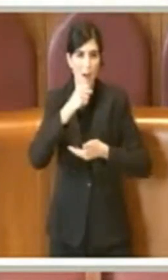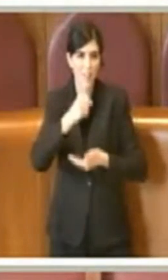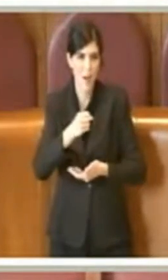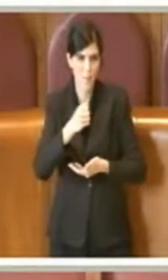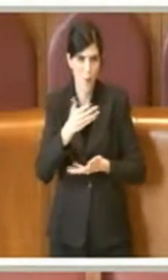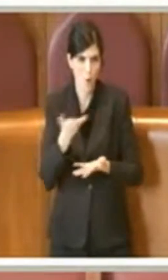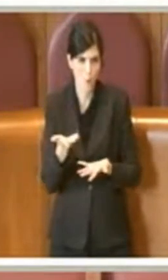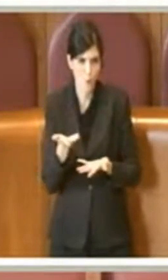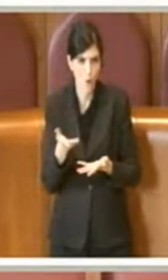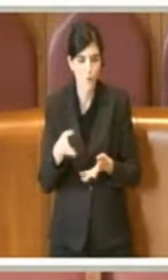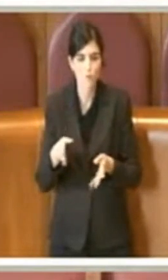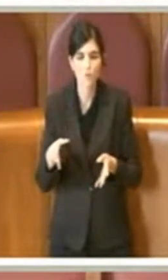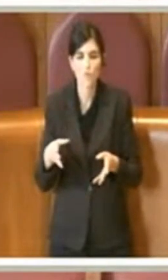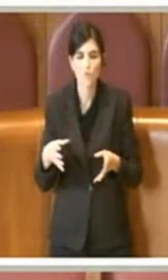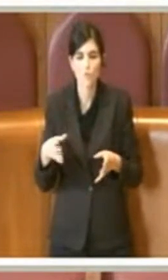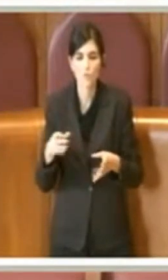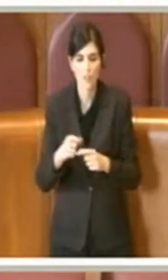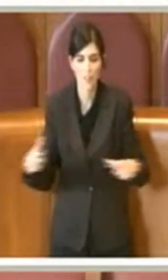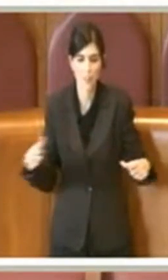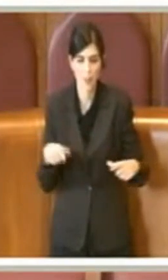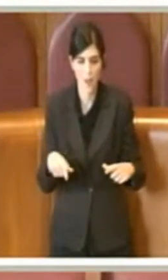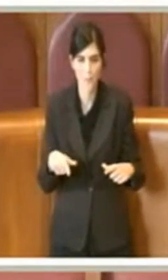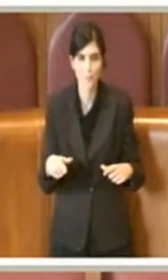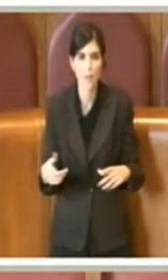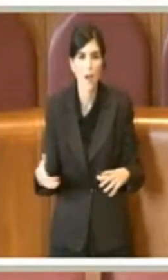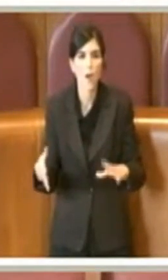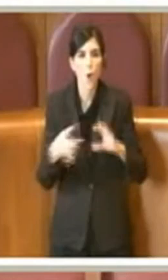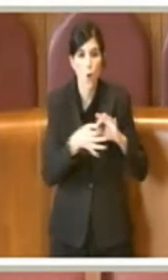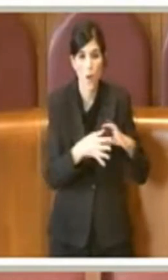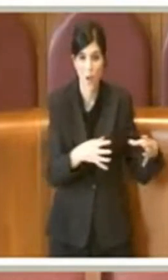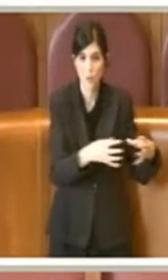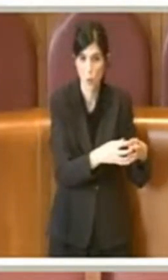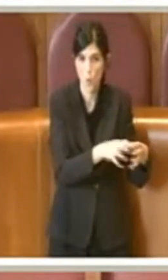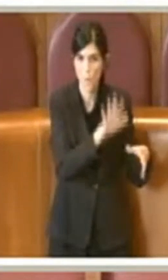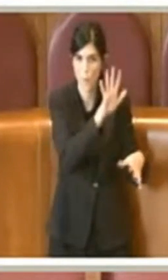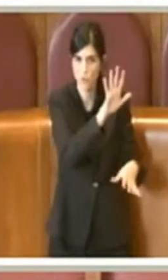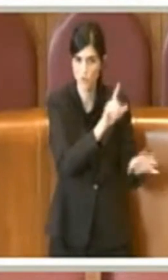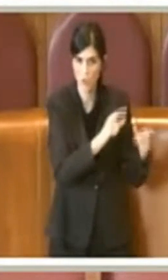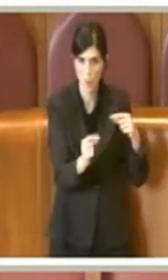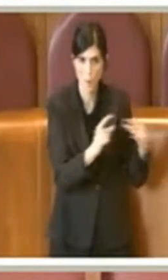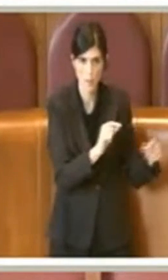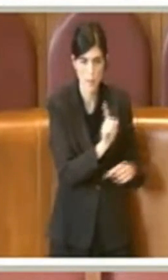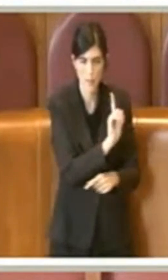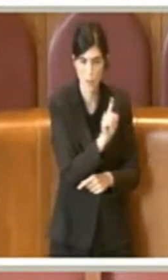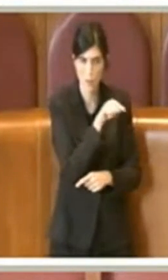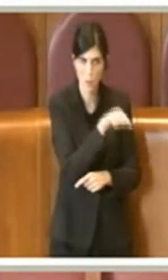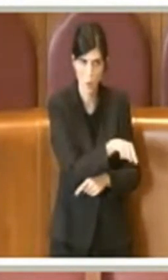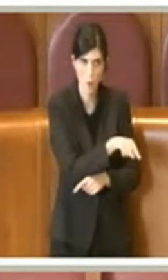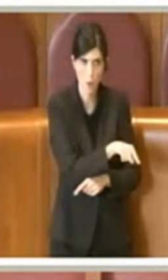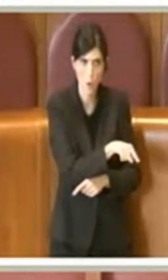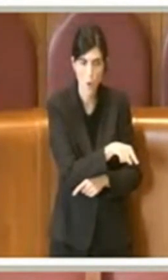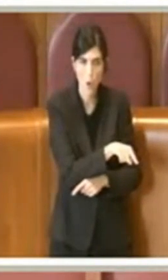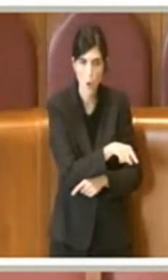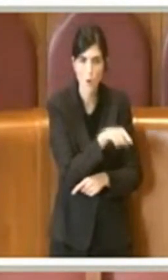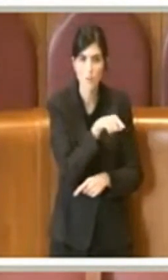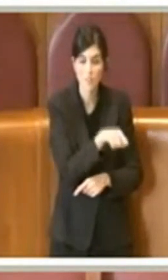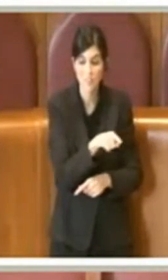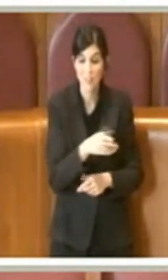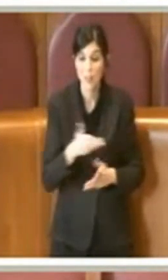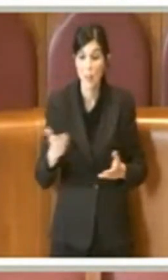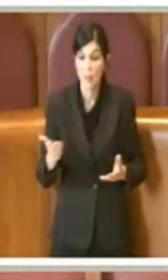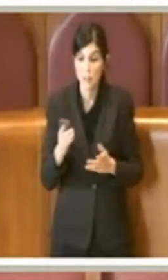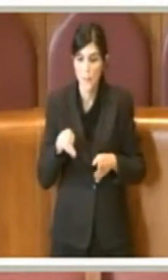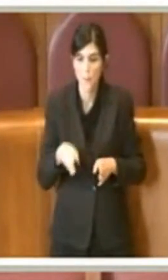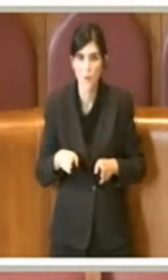al Movimento 5 Stelle. Nel senso che quando si parla di spostare i sanpietrini dal loro